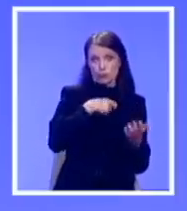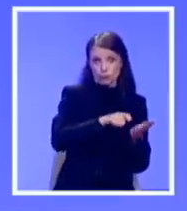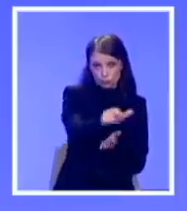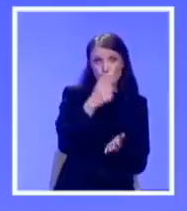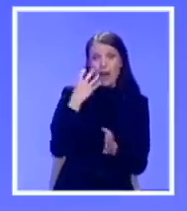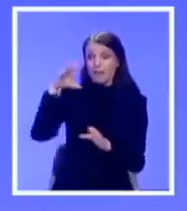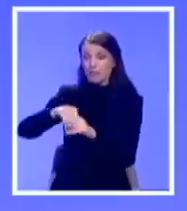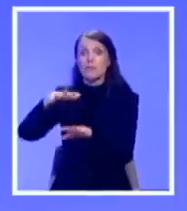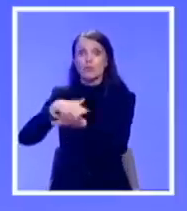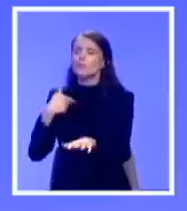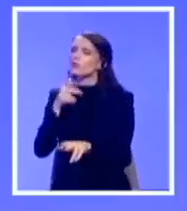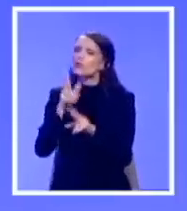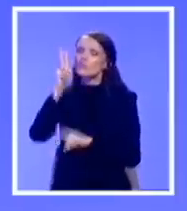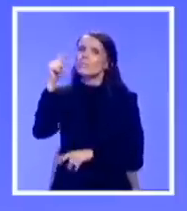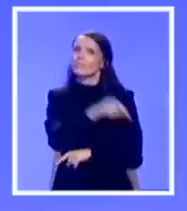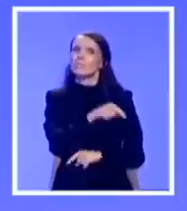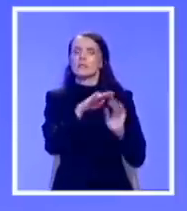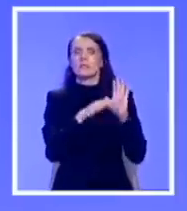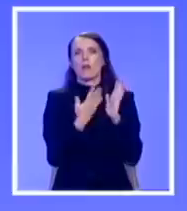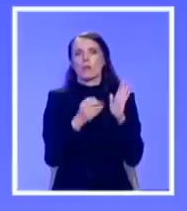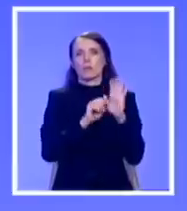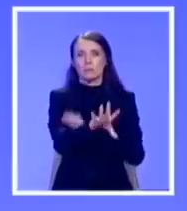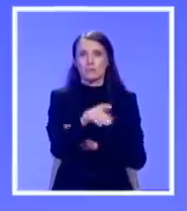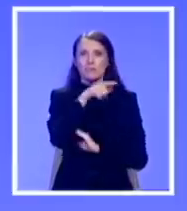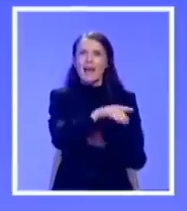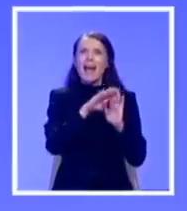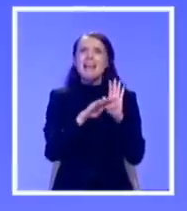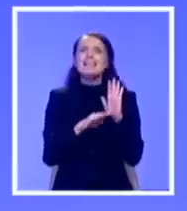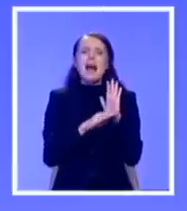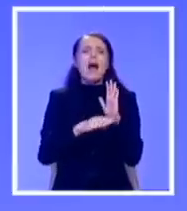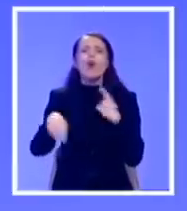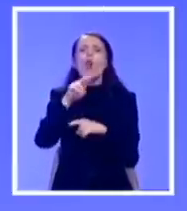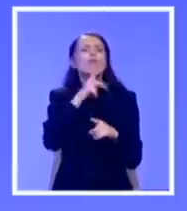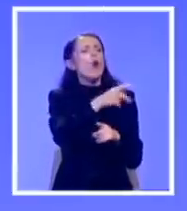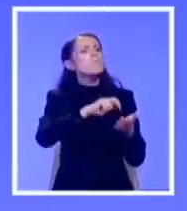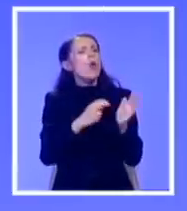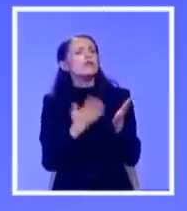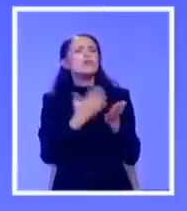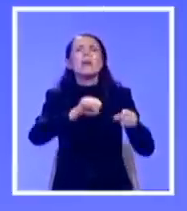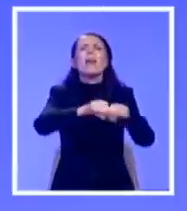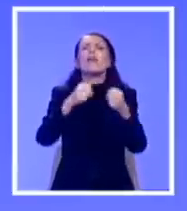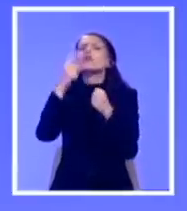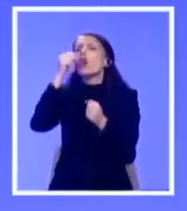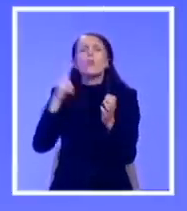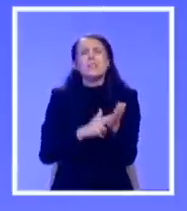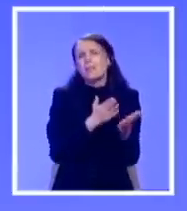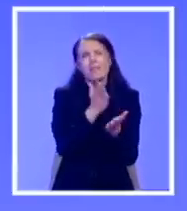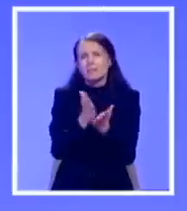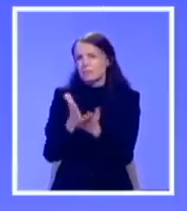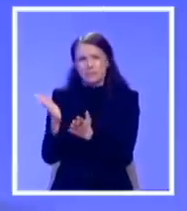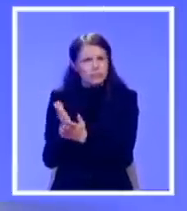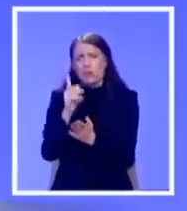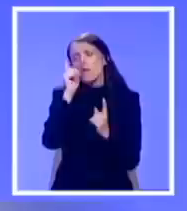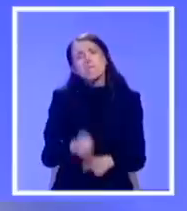ovog zakona. Zakon o lustraciji, političkih činijuca koji su vršili kršenju ljudskih prava na razne načine i moraju snositi političku